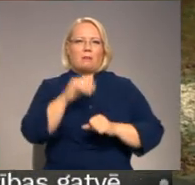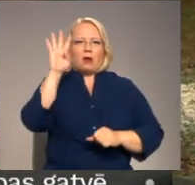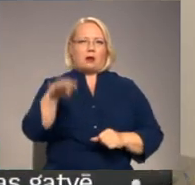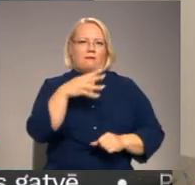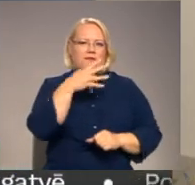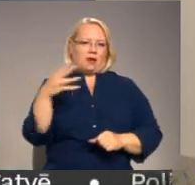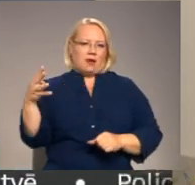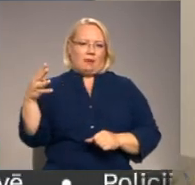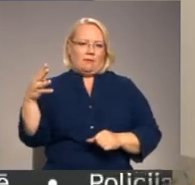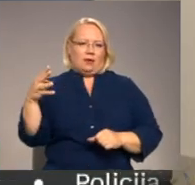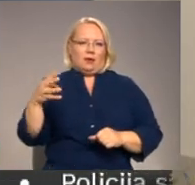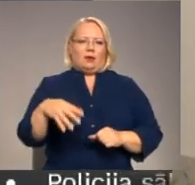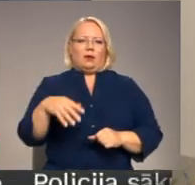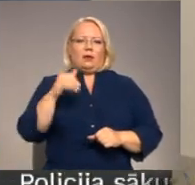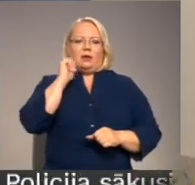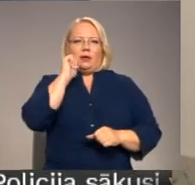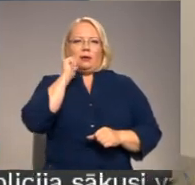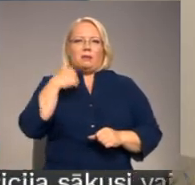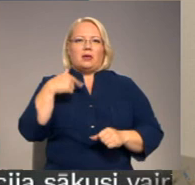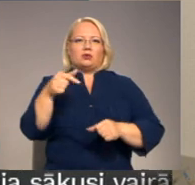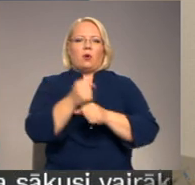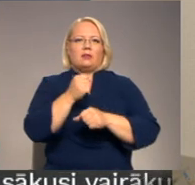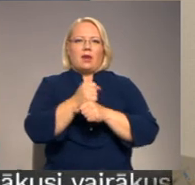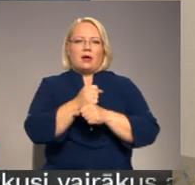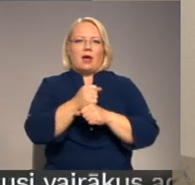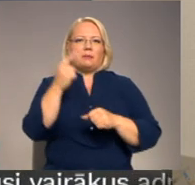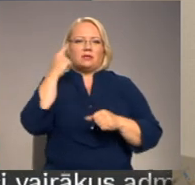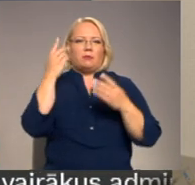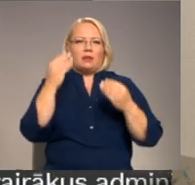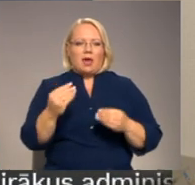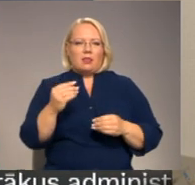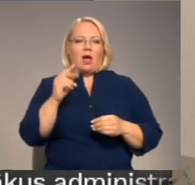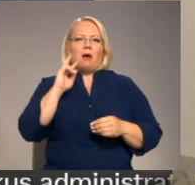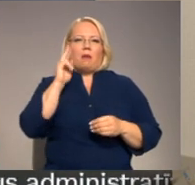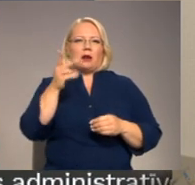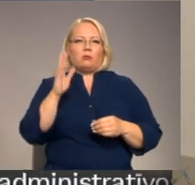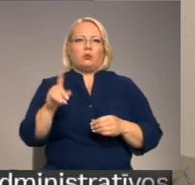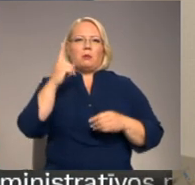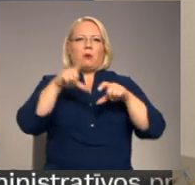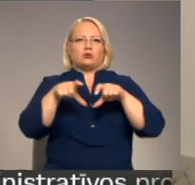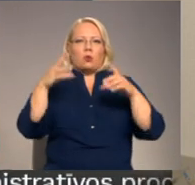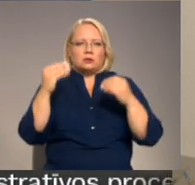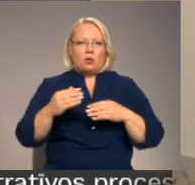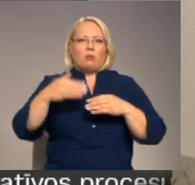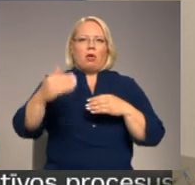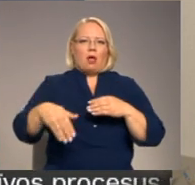To darot rīt, mums būtu pārmeti, ka mēs to darām zinību dienā, par rīt tas būtu pirmajā skolas dienā un tā tālāk un tā joprojām.